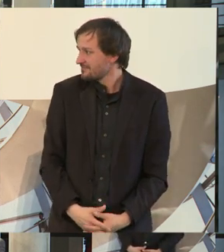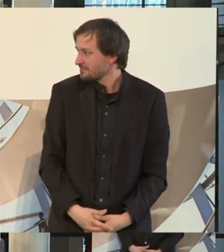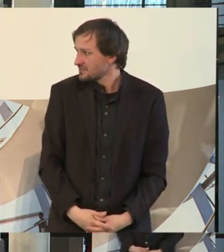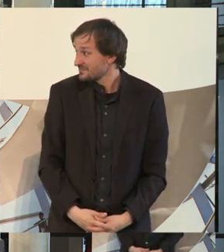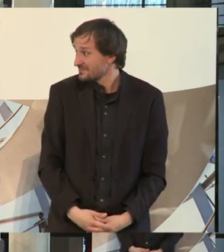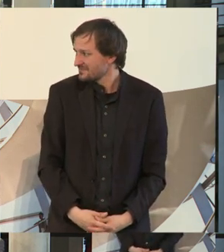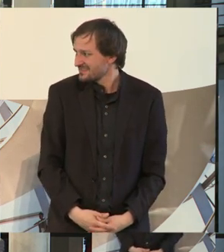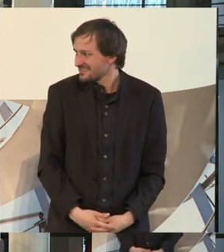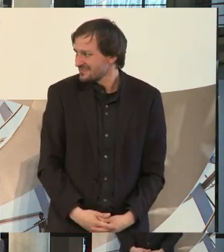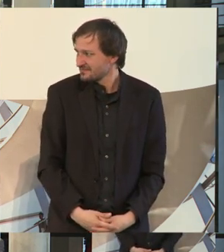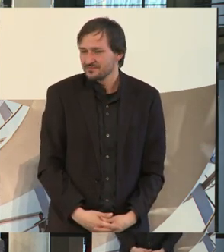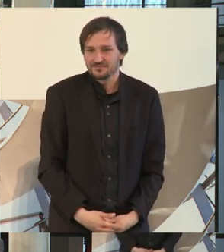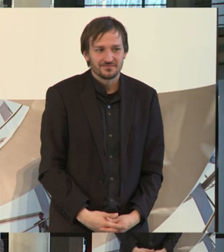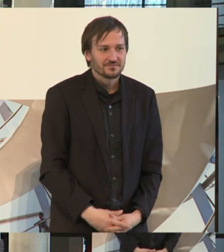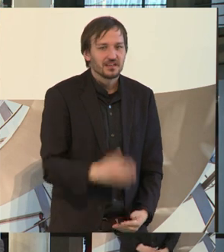Dankeschön.